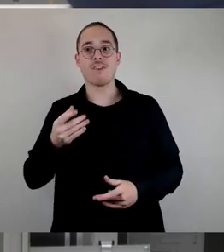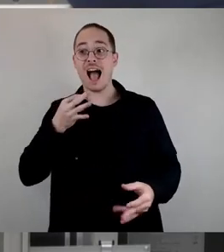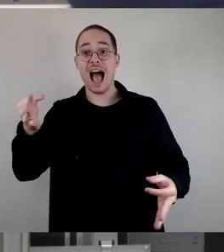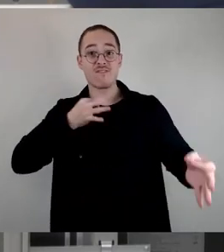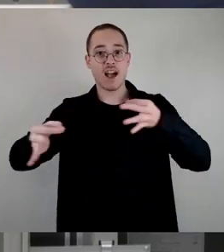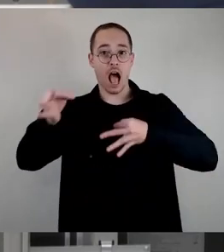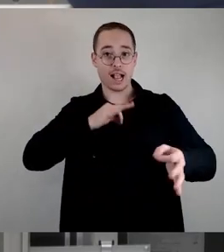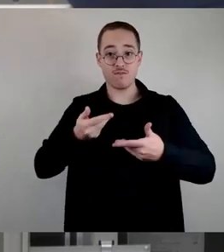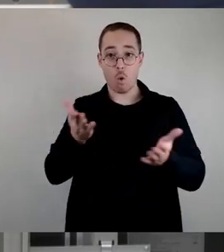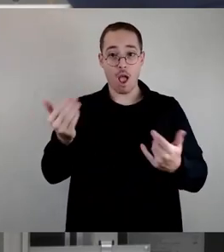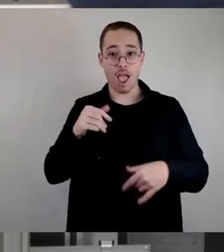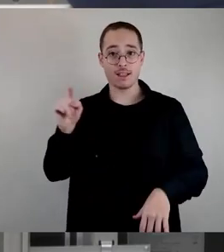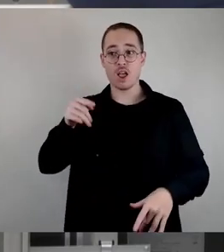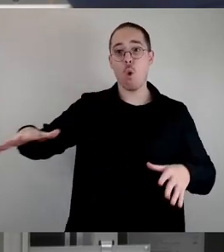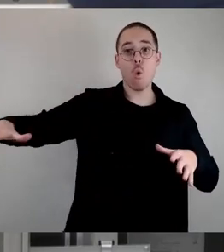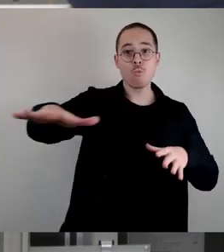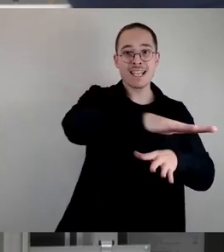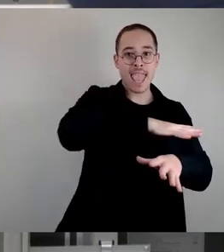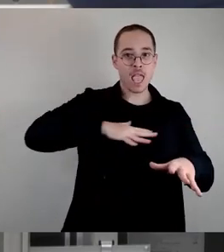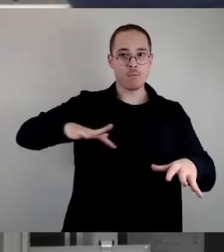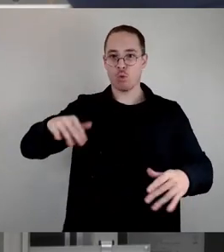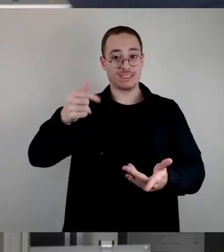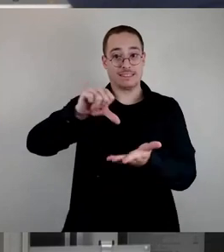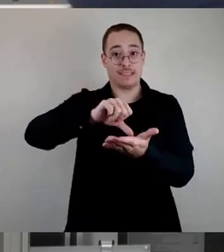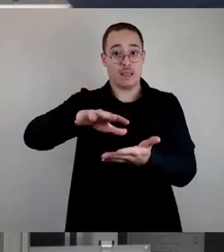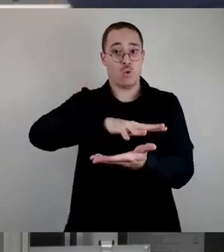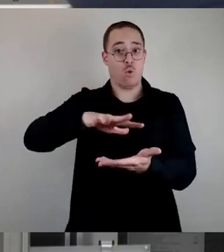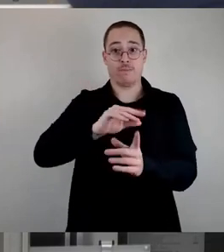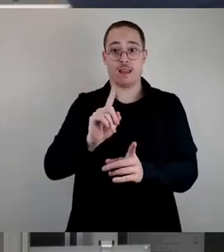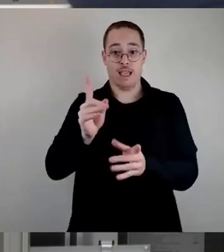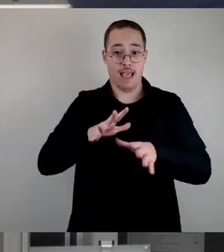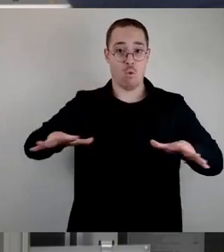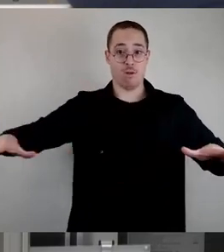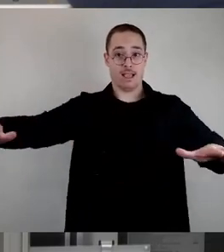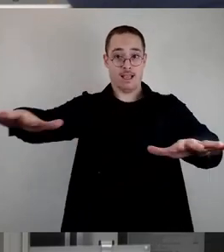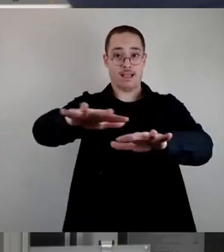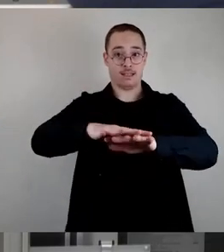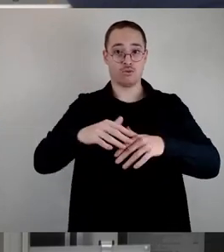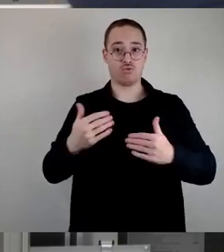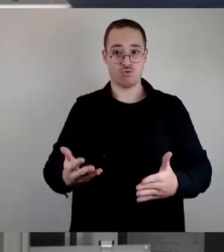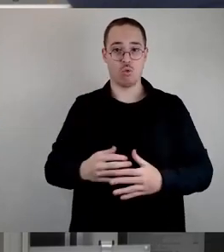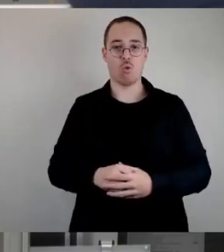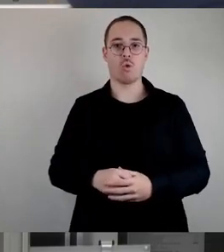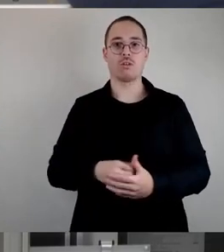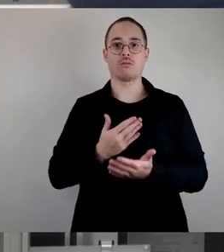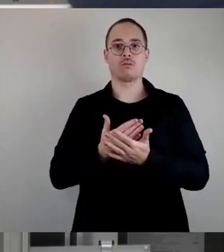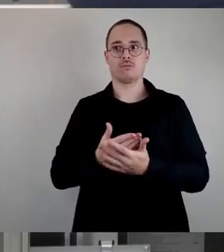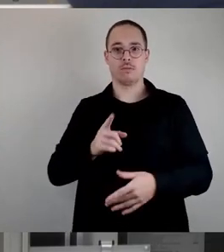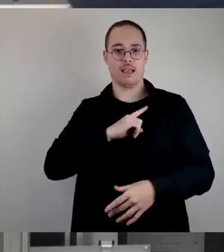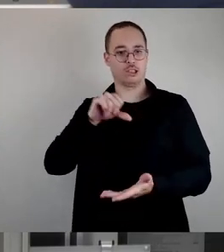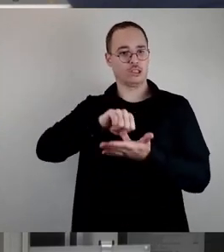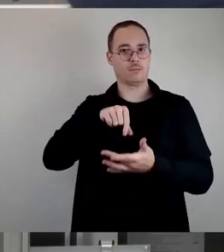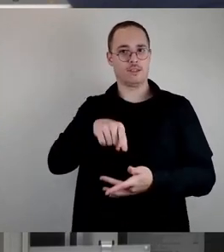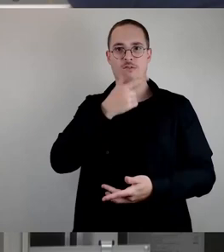Schulen. Das sei ja jetzt ein Beleg dafür, dass sie anderswo nicht gewollt sind. Ich würde jetzt erst mal sagen, das ist ein Beleg dafür, dass Eltern durchaus neben dem Schulkonzept auch auf den